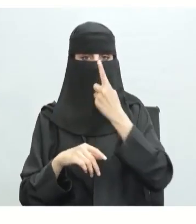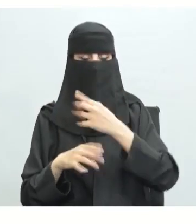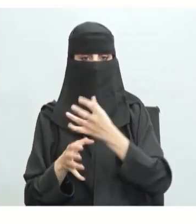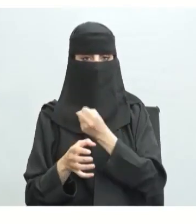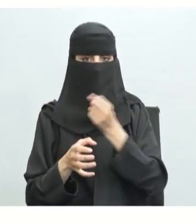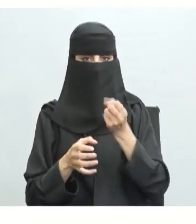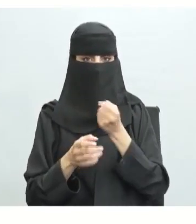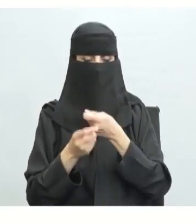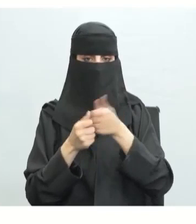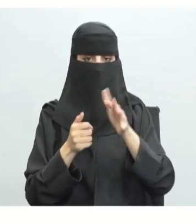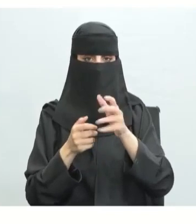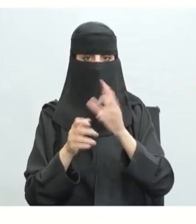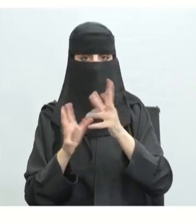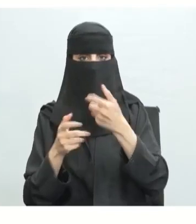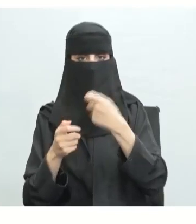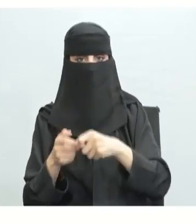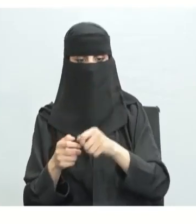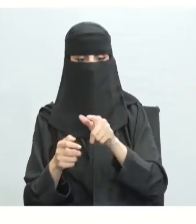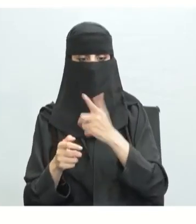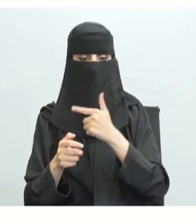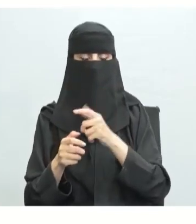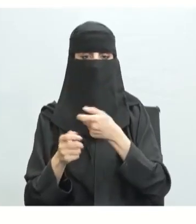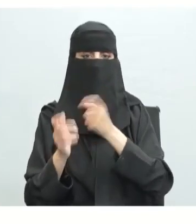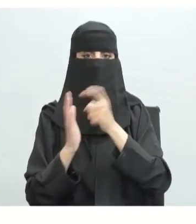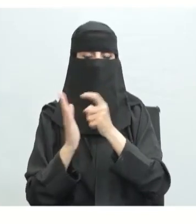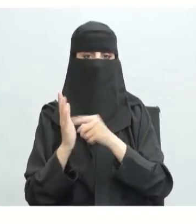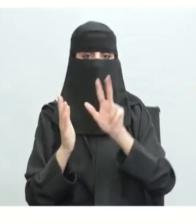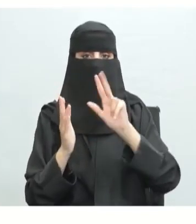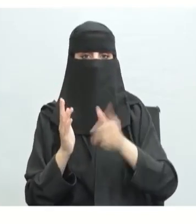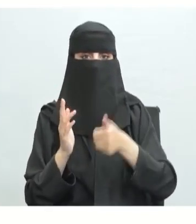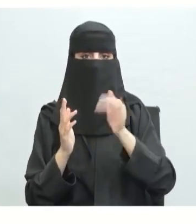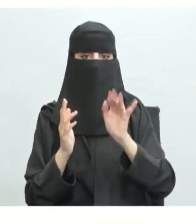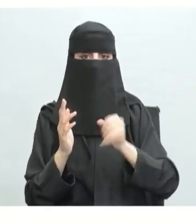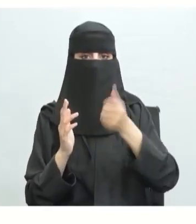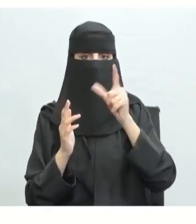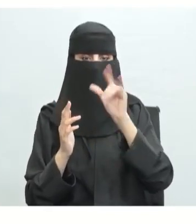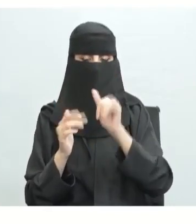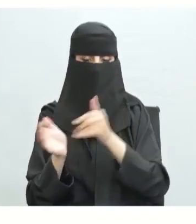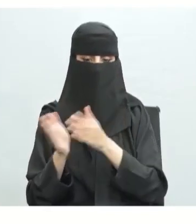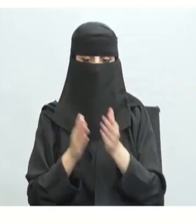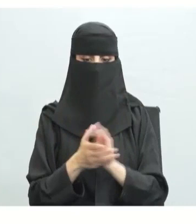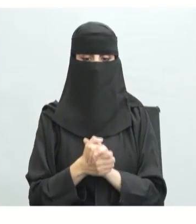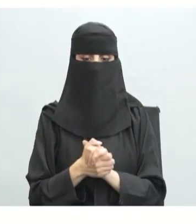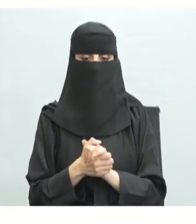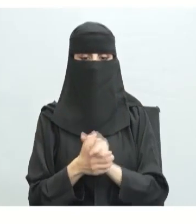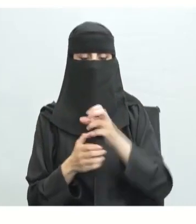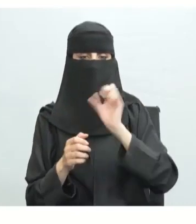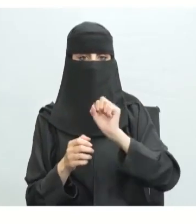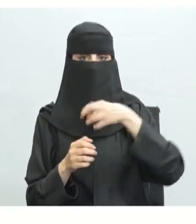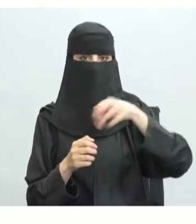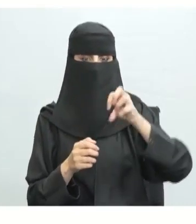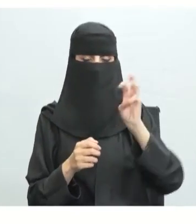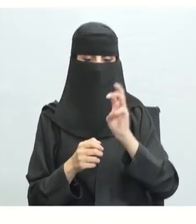أحسنتم هنا الرأسمالي هنا الرأسمالي خامسا تمكين القطاع الخاص من امتلاك الأنشطة التجارية لتقوم بها الدولة